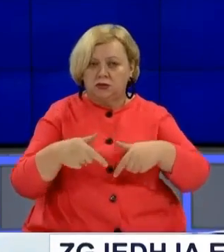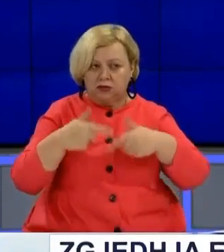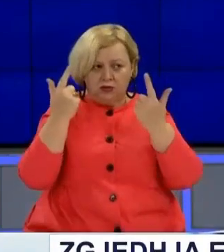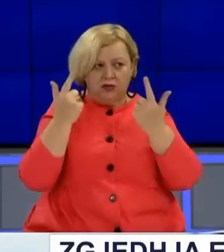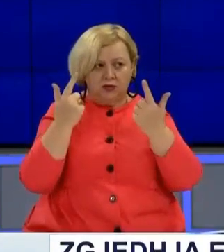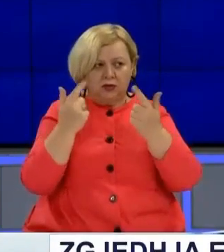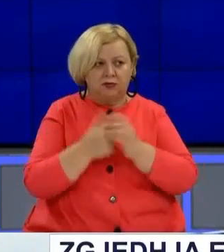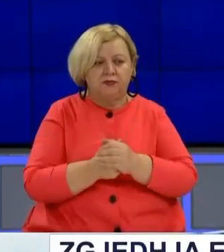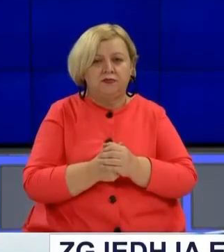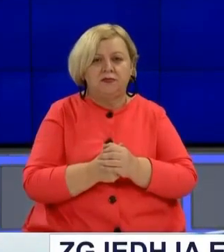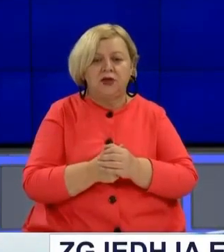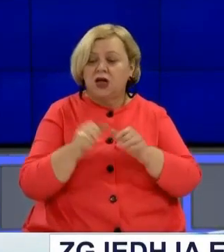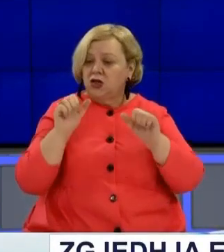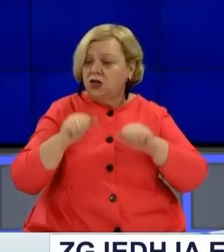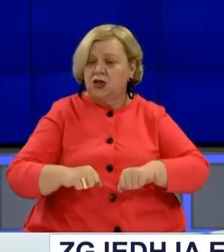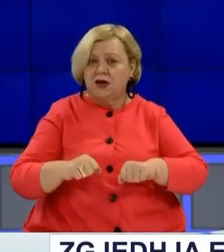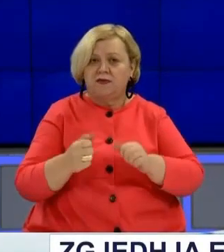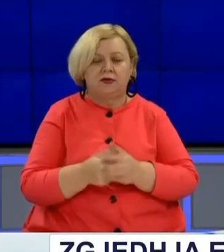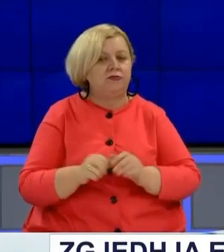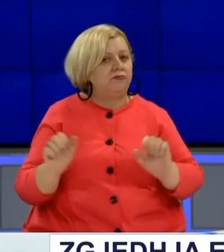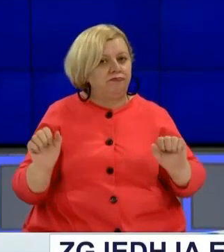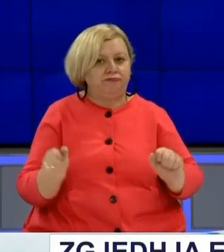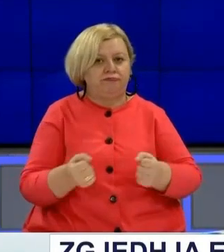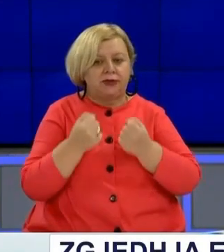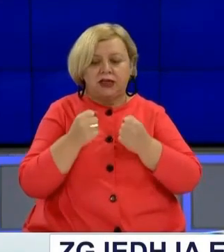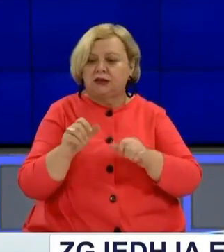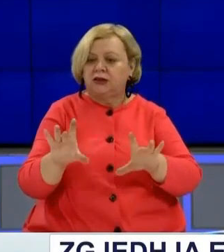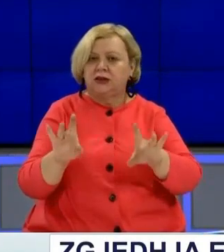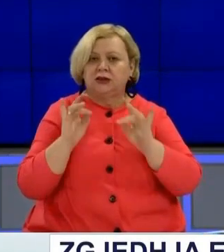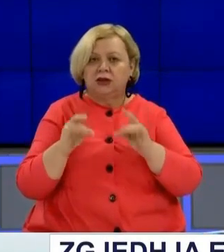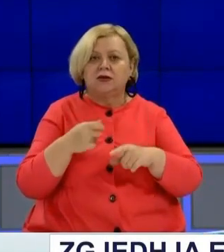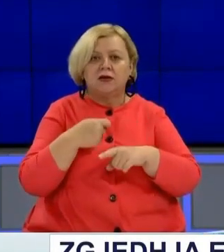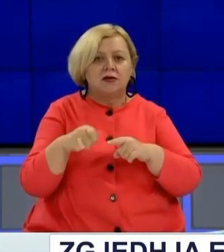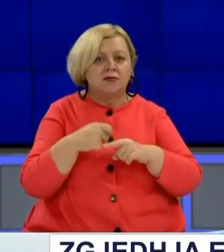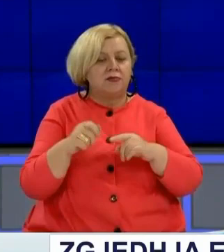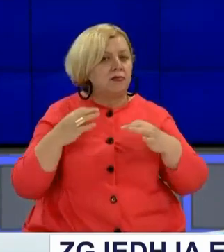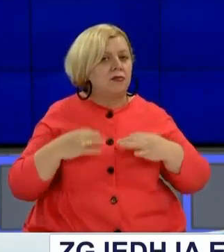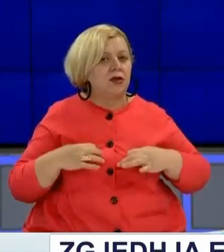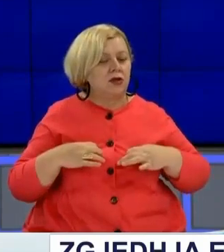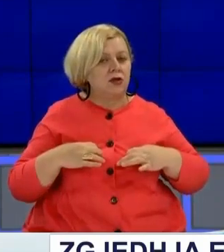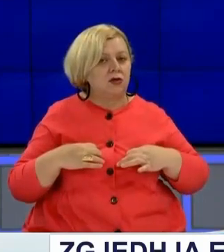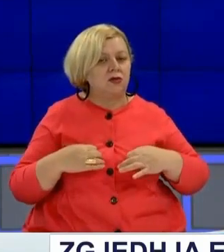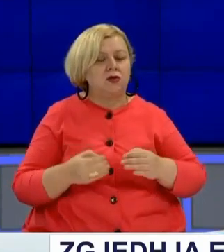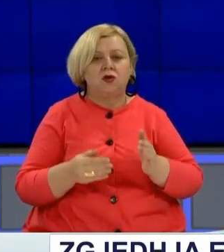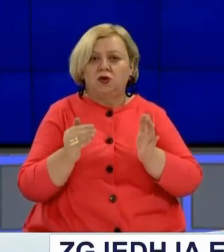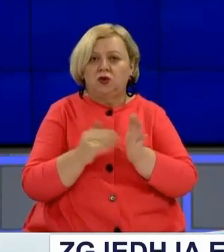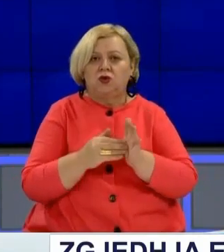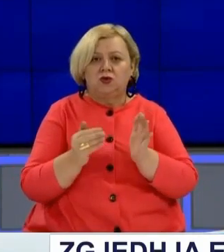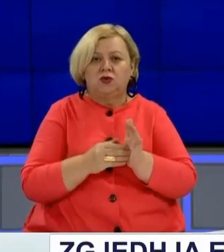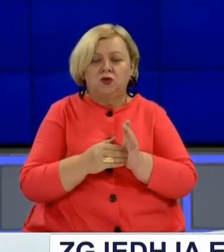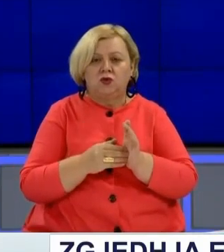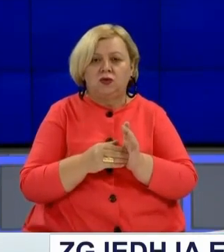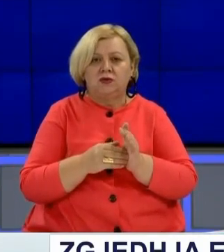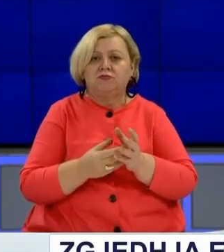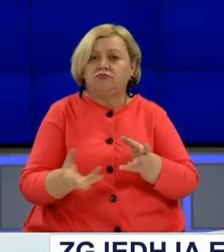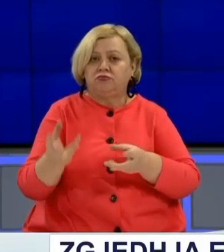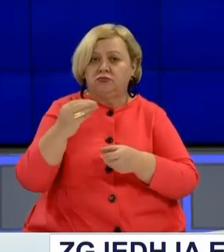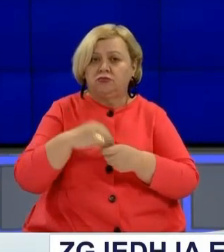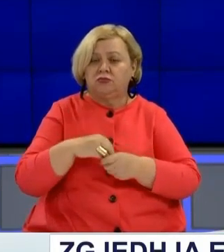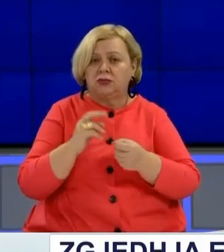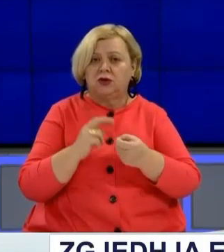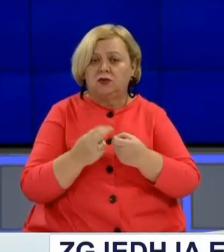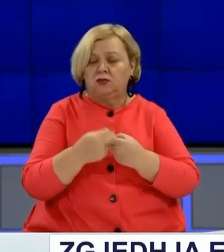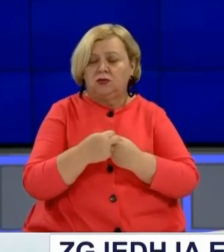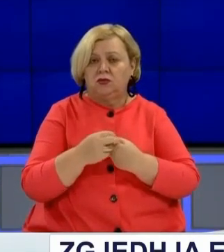kjo koalicion qeverisës e ka të përmunder me zhjidhë qeshtje në presidentit dhe duhet një konsultim me i gjerë se sa konsultimit